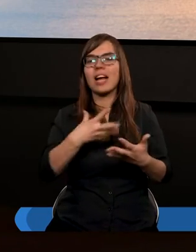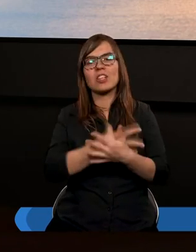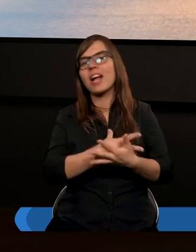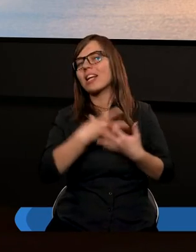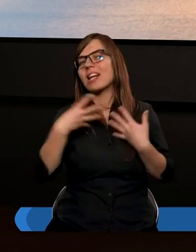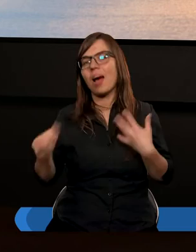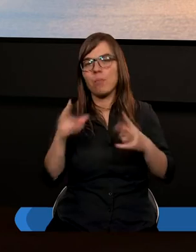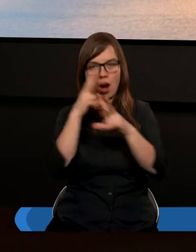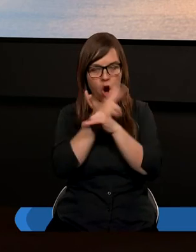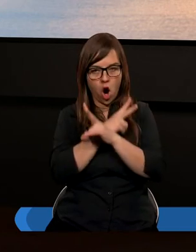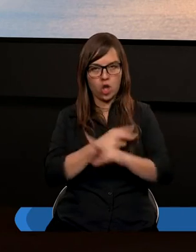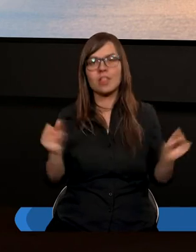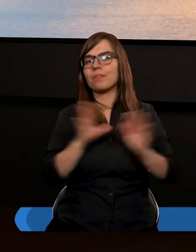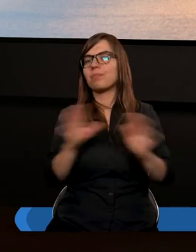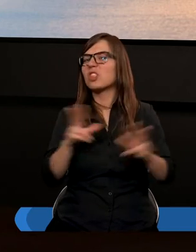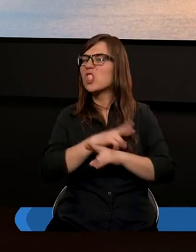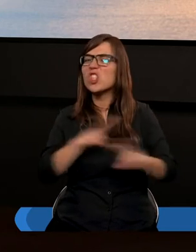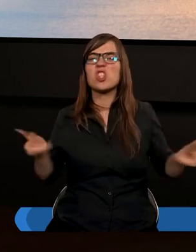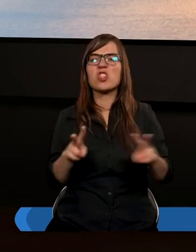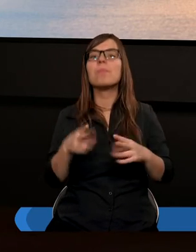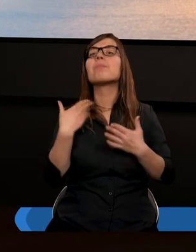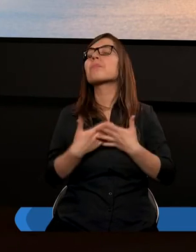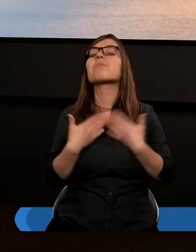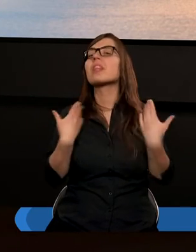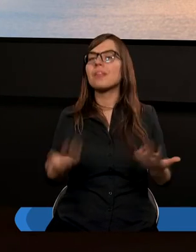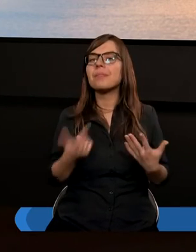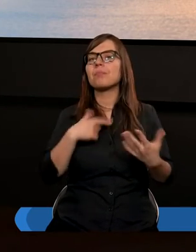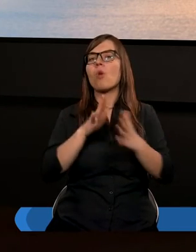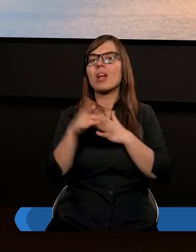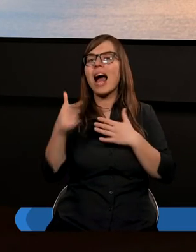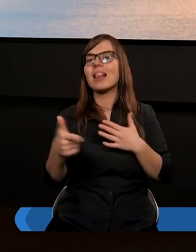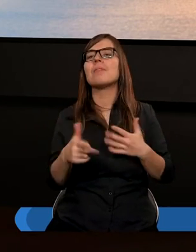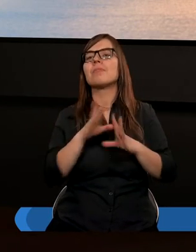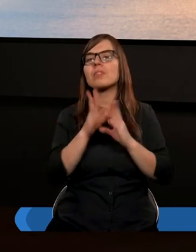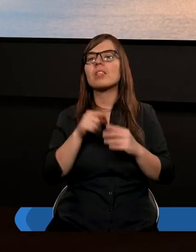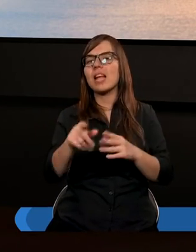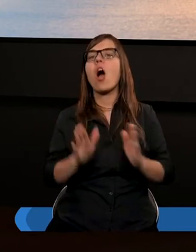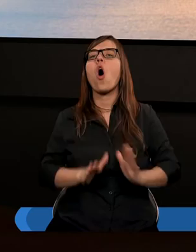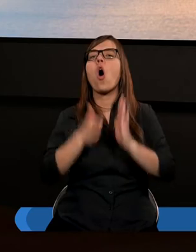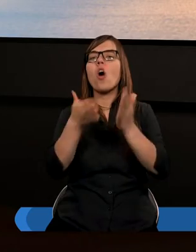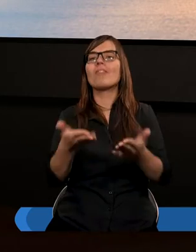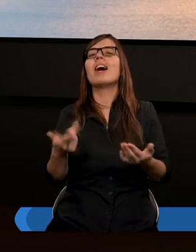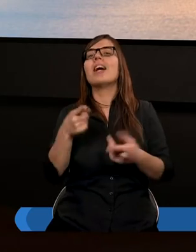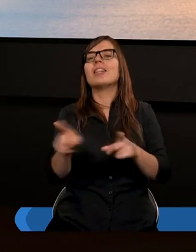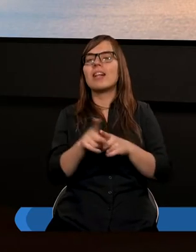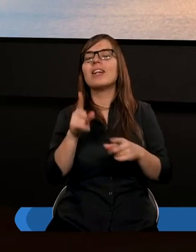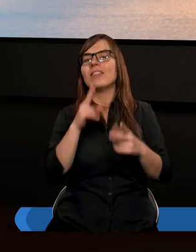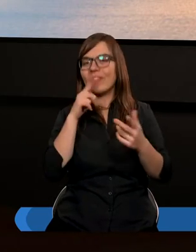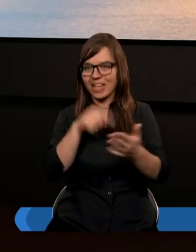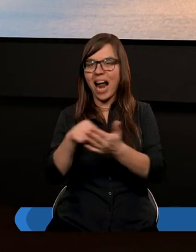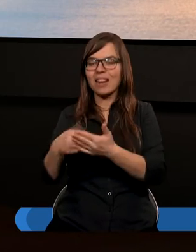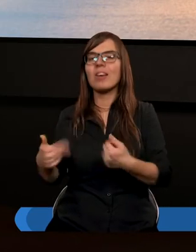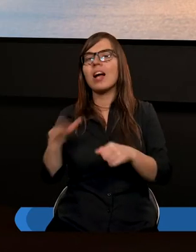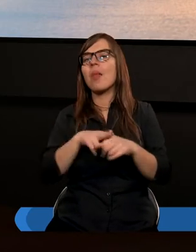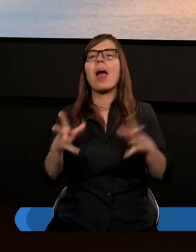zapłacić oczywiście niczym i dlatego poza tym te wszystkie ofiary one też wskazywały